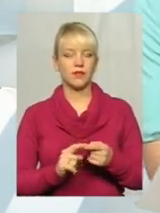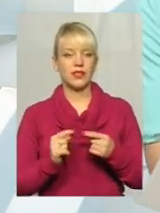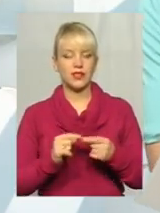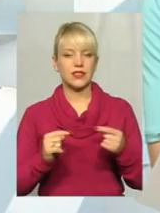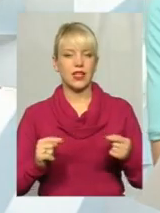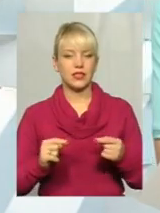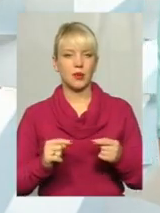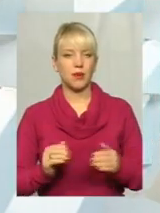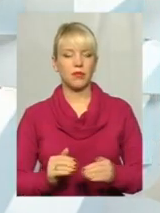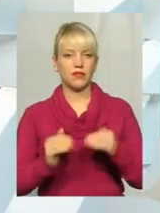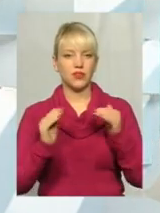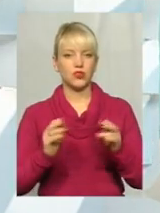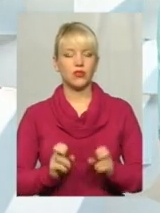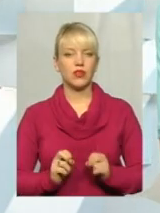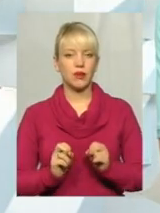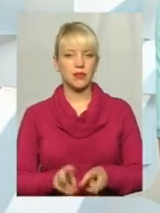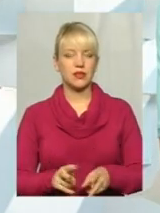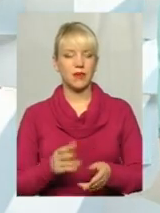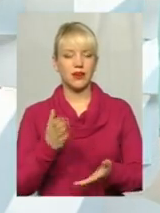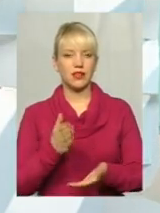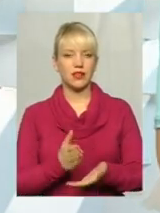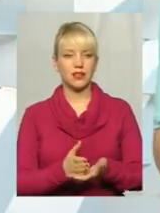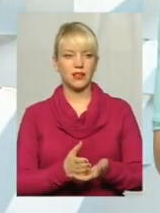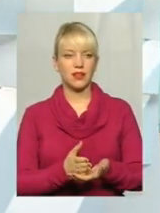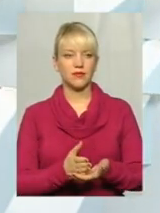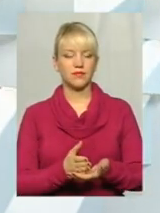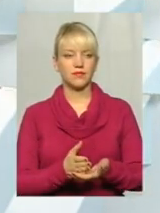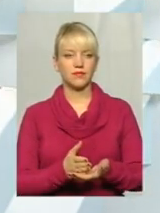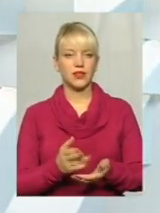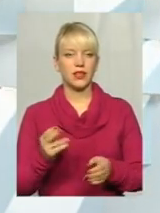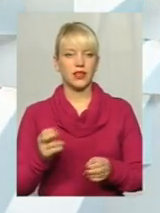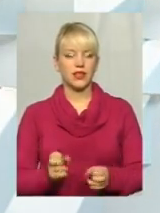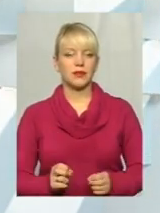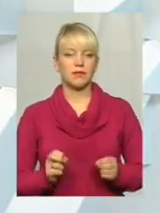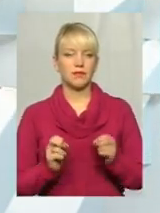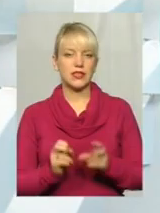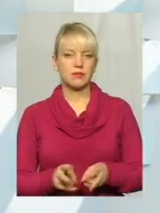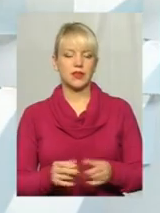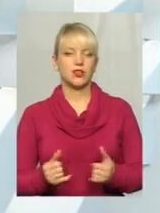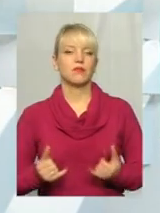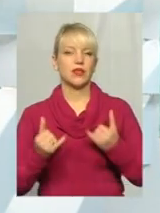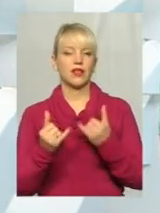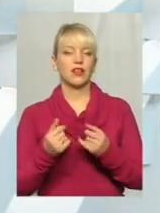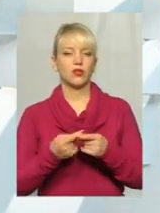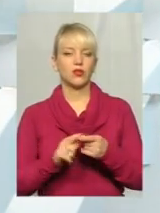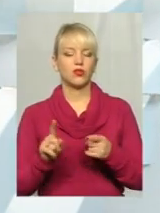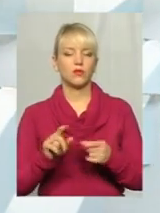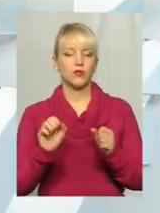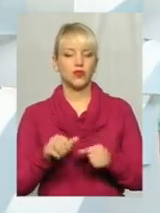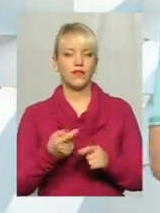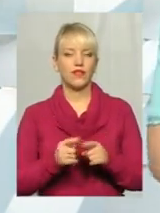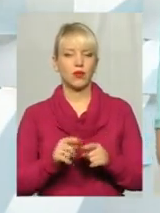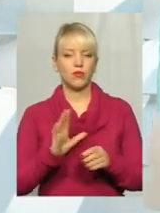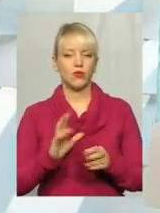підвищеної небезпеки є небезпечними для того, щоб в них можна було